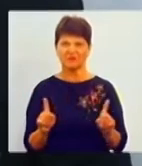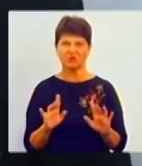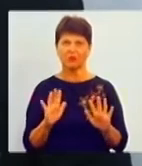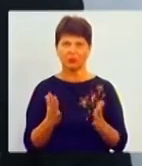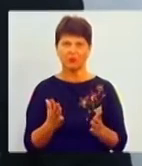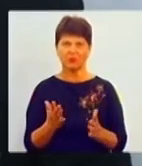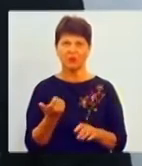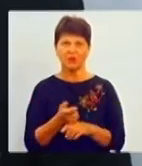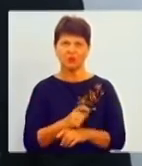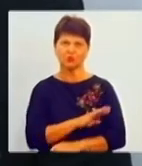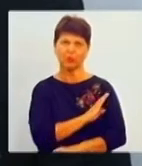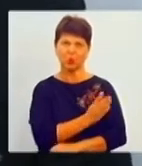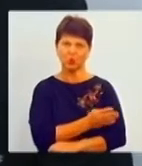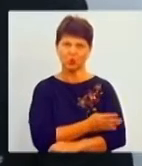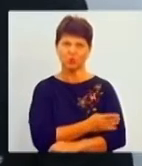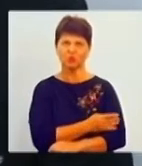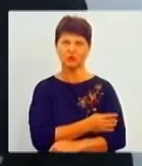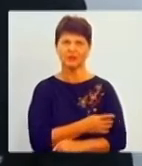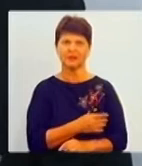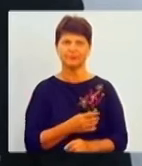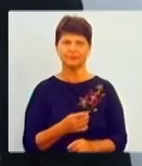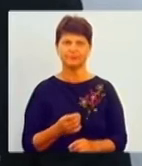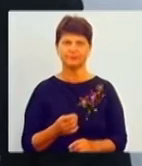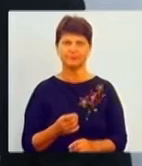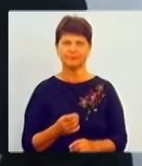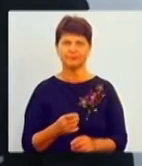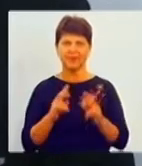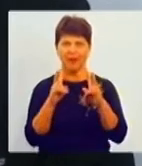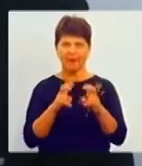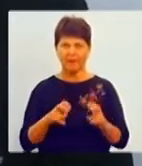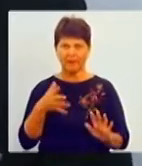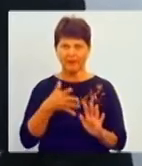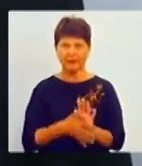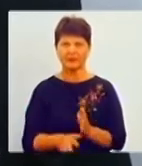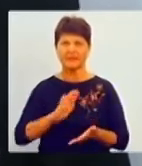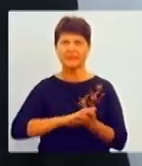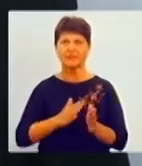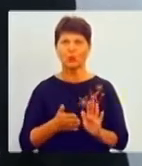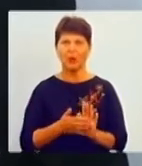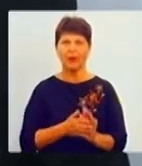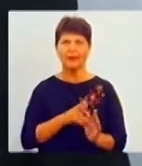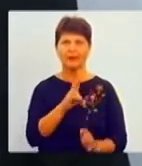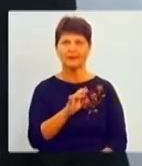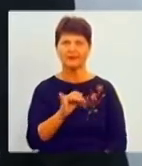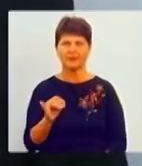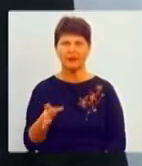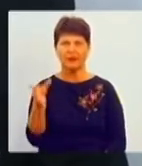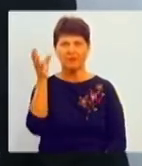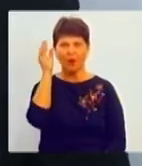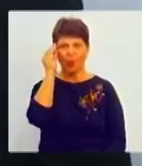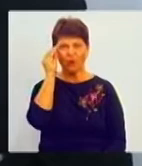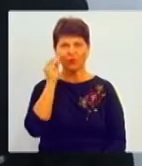дуже потужні йдуть аналізи ситуацій, враховуються